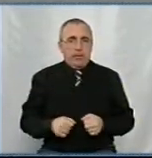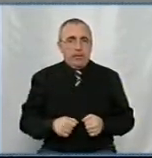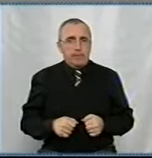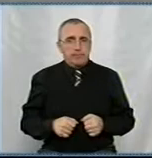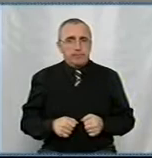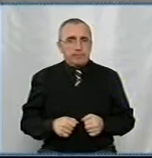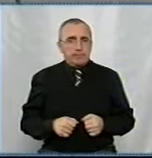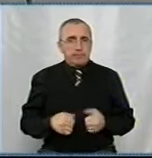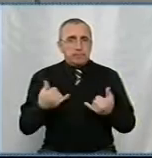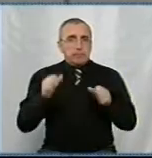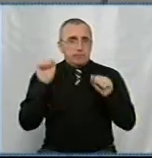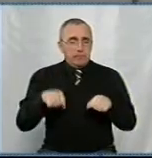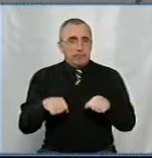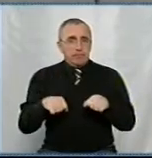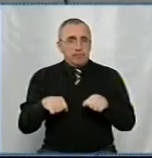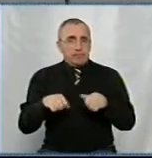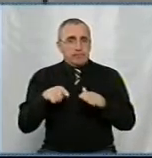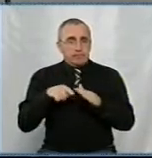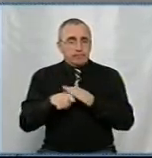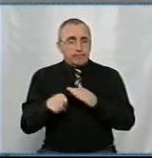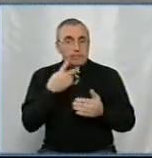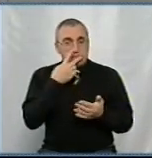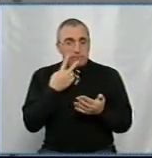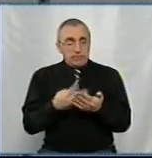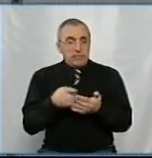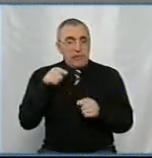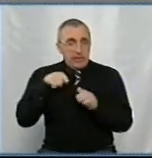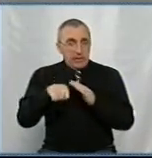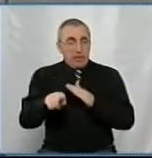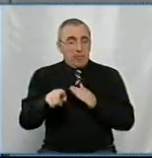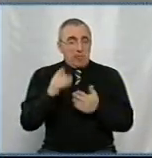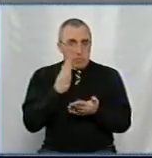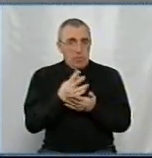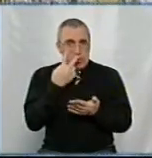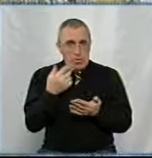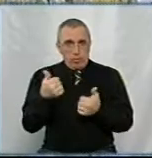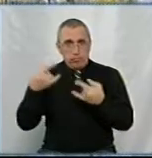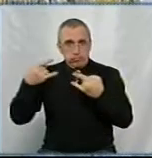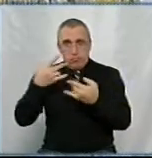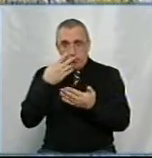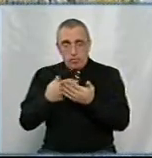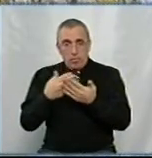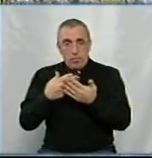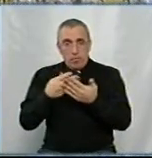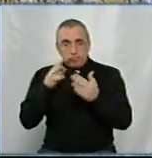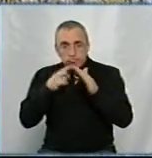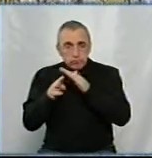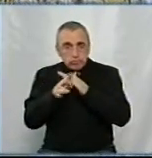А тепер можна йти на пристрій. Дивіться, там усе є? Добре показує? Показує зображення,